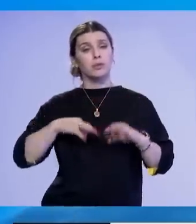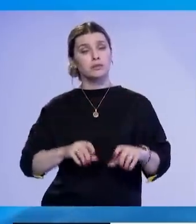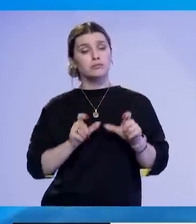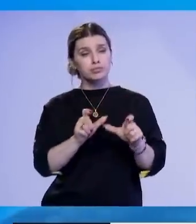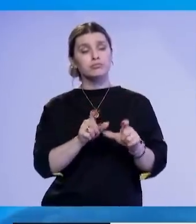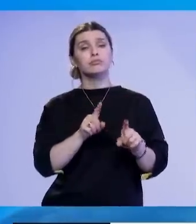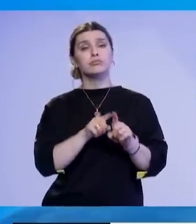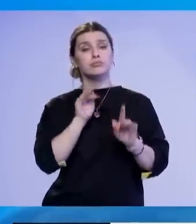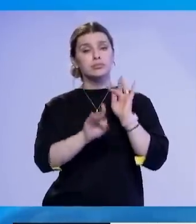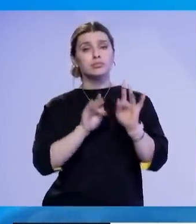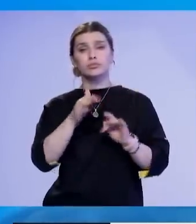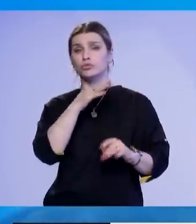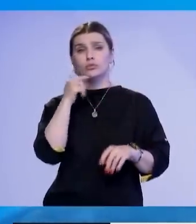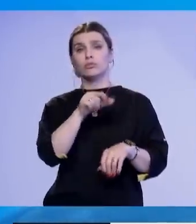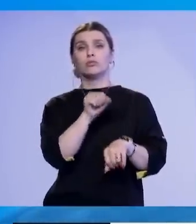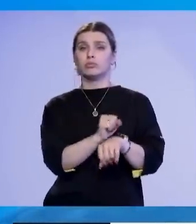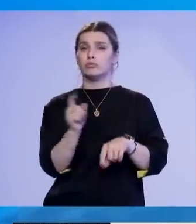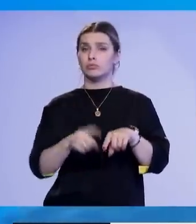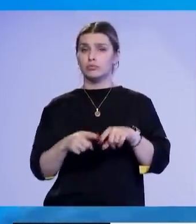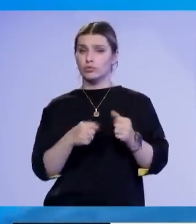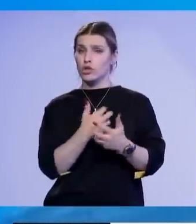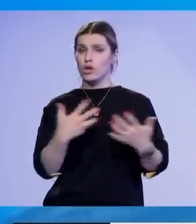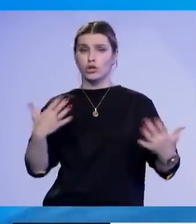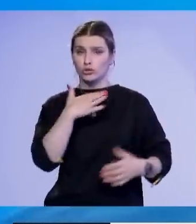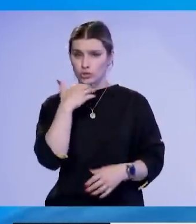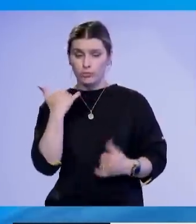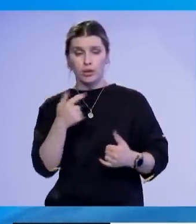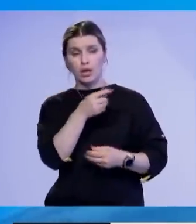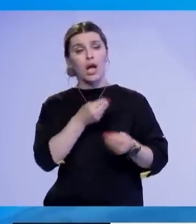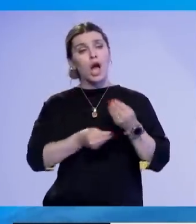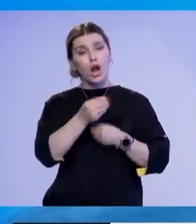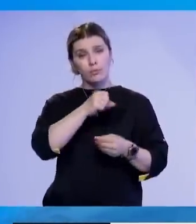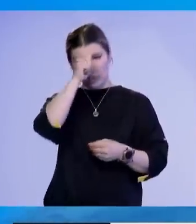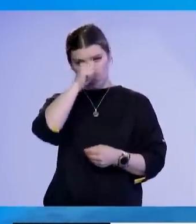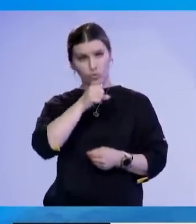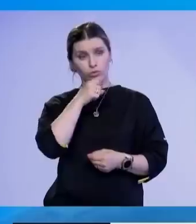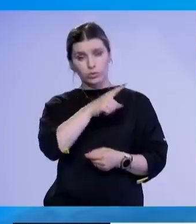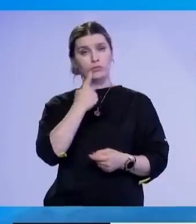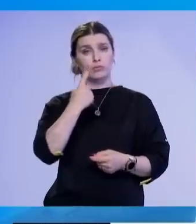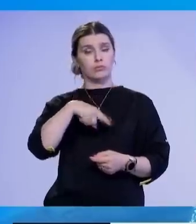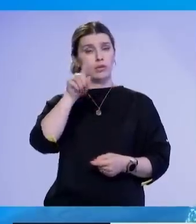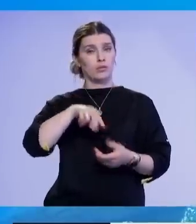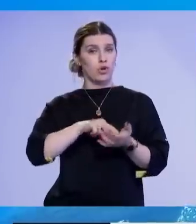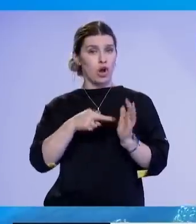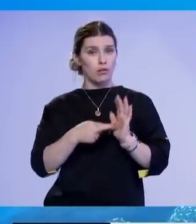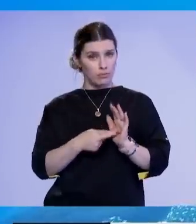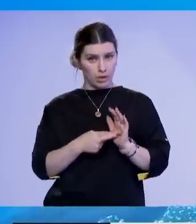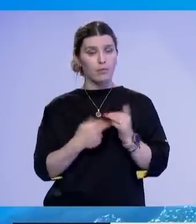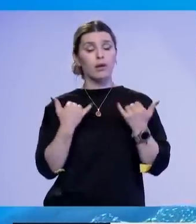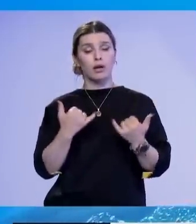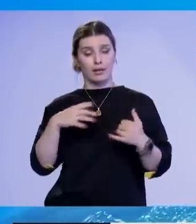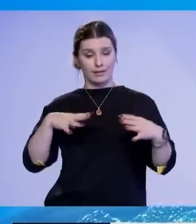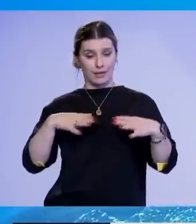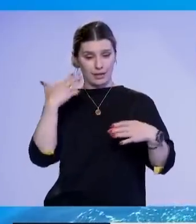kundërshtarët politik janë hedhur në burg. Për muajtë të tër ekonomia në vështërsi e Turqis ishte qështja nëmër një por ndërsa bariutajji së